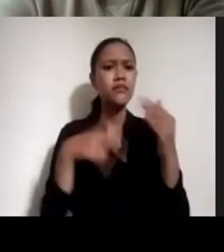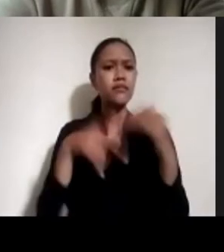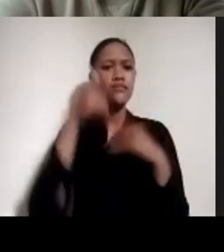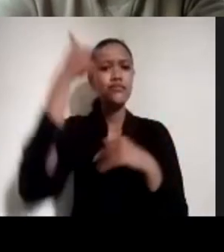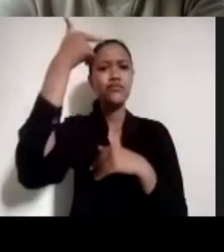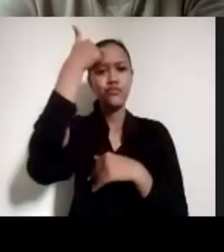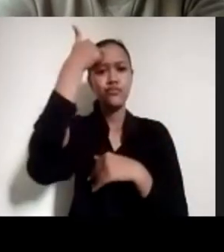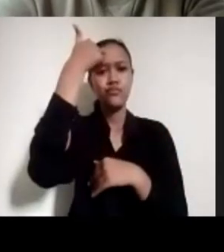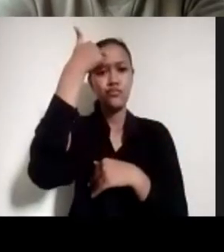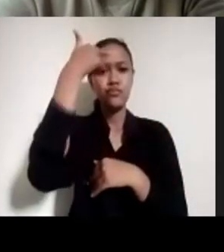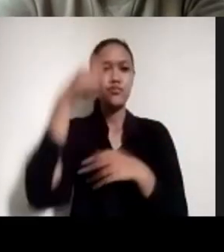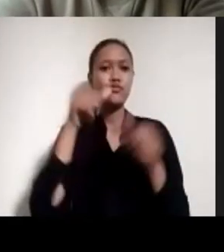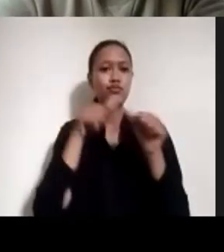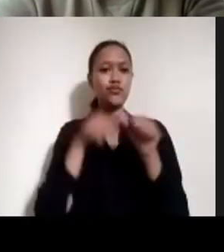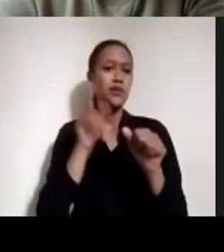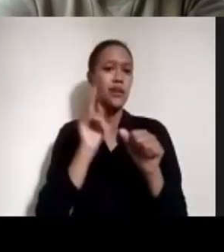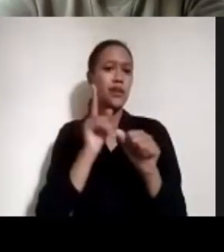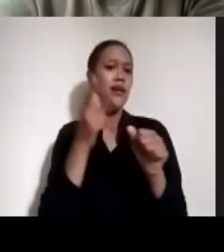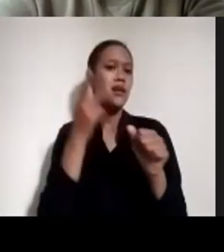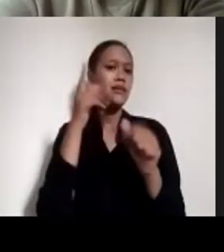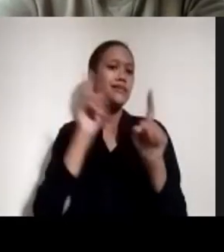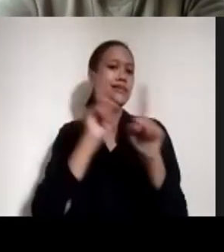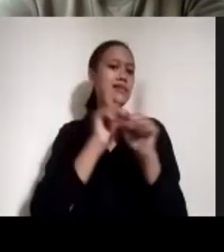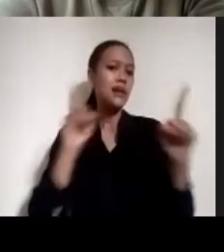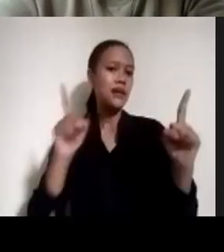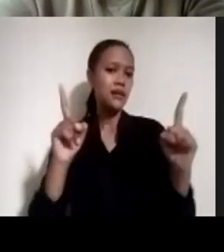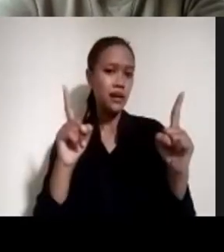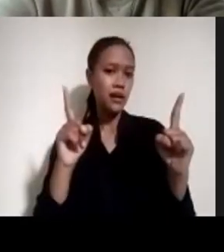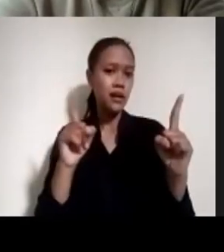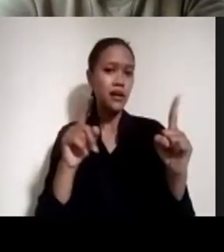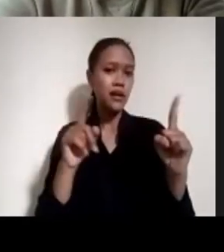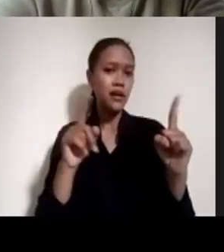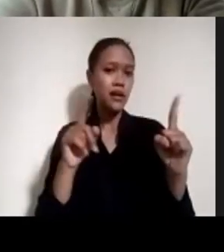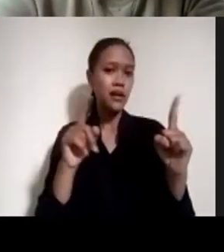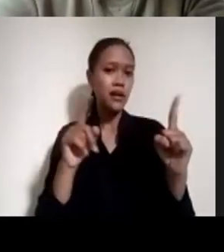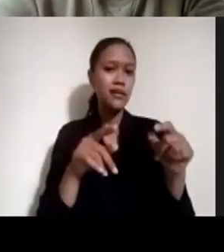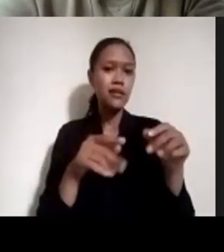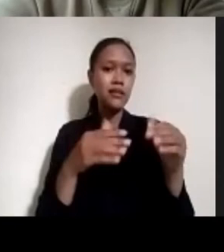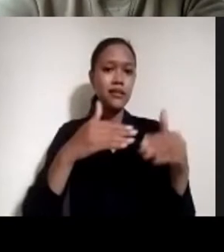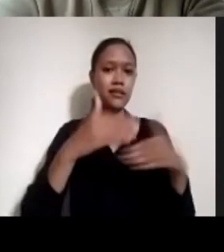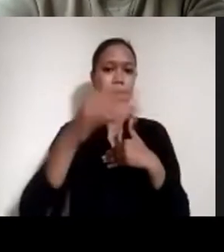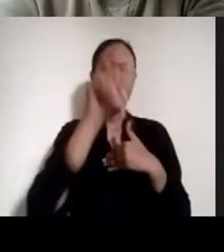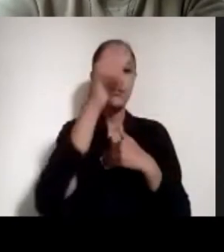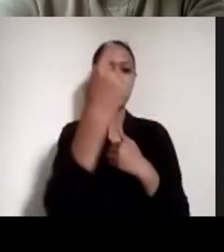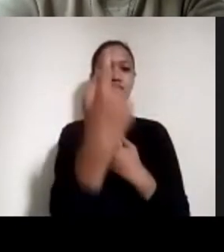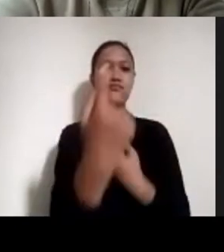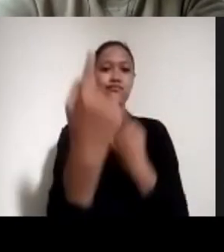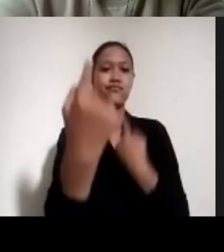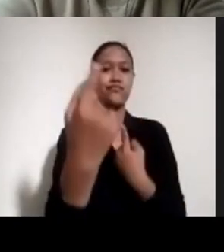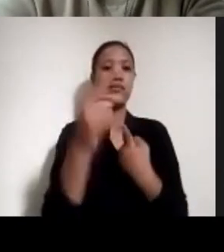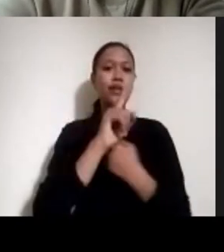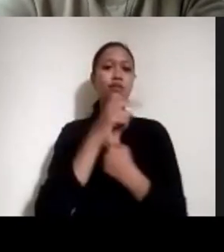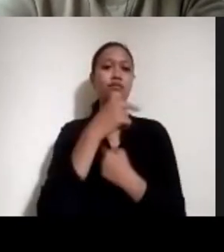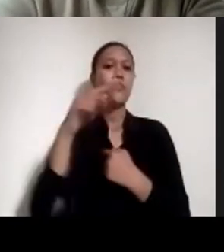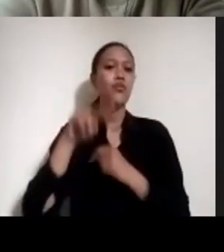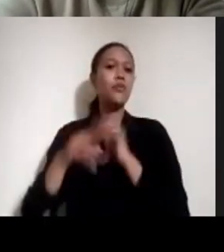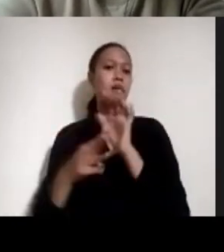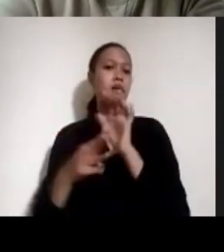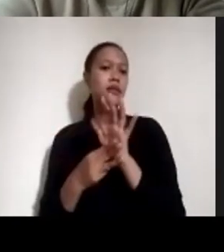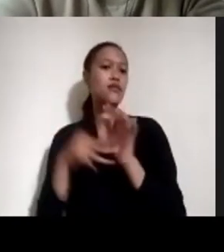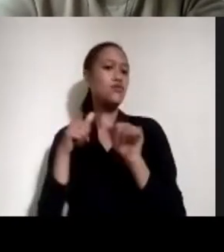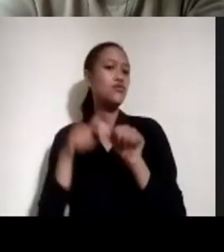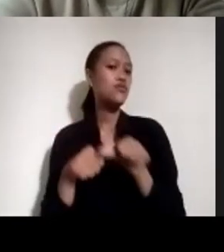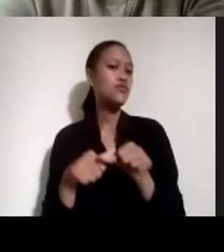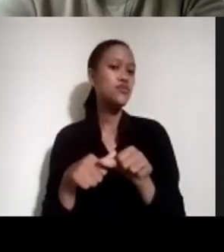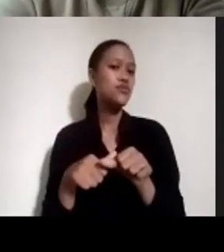Kemudian jarak area transit dengan antara orang itu 1 sampai 2 meter. Kemudian bagaimana